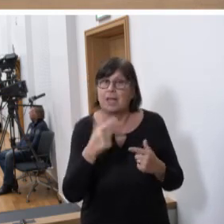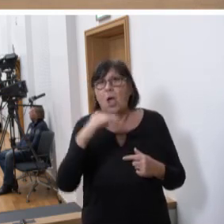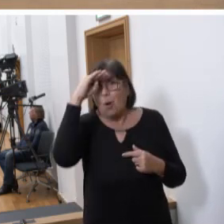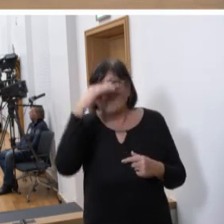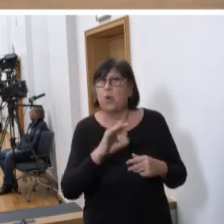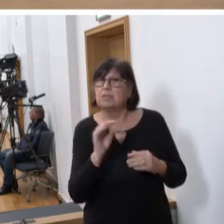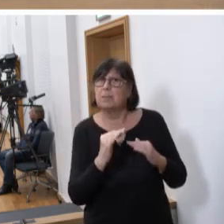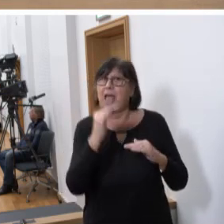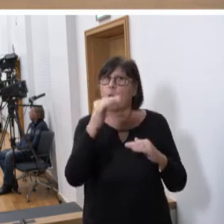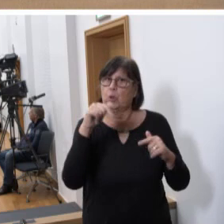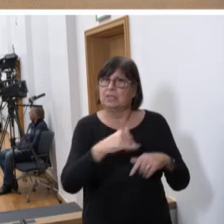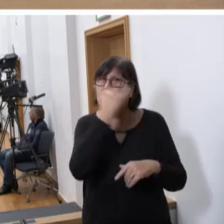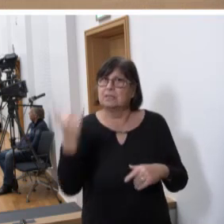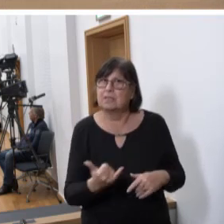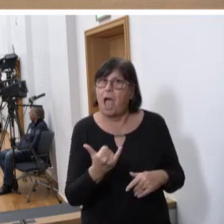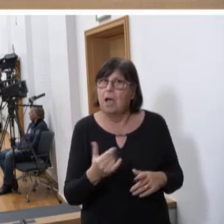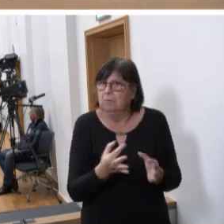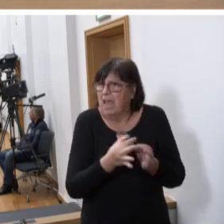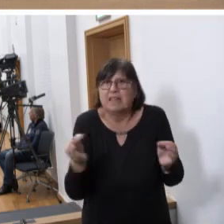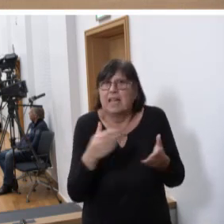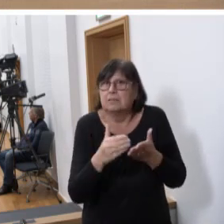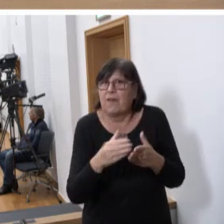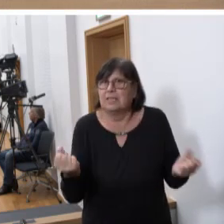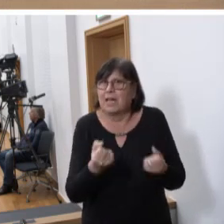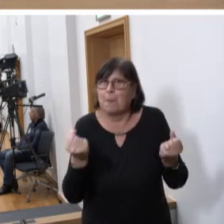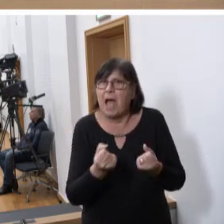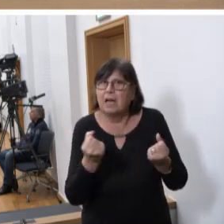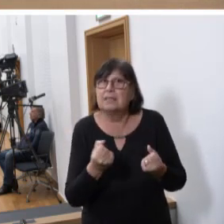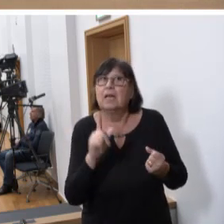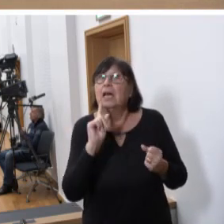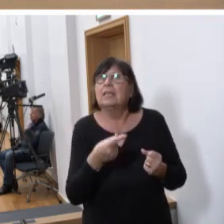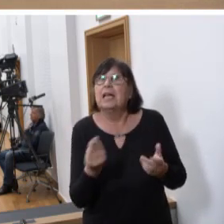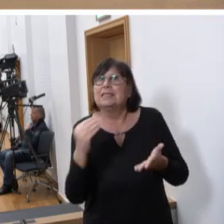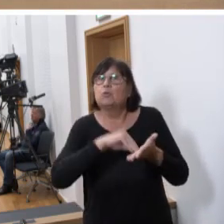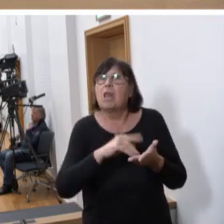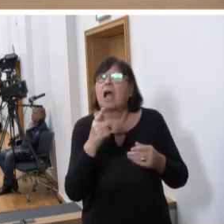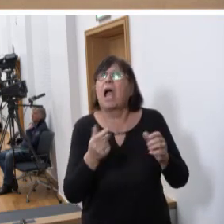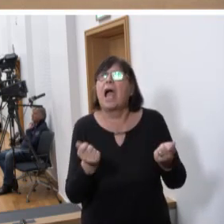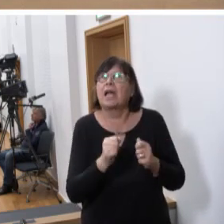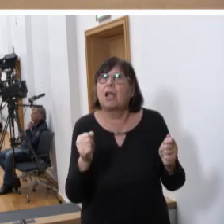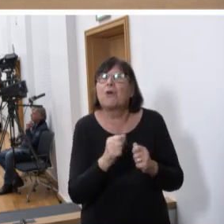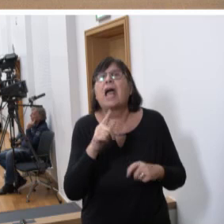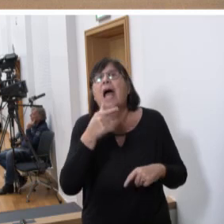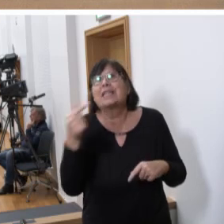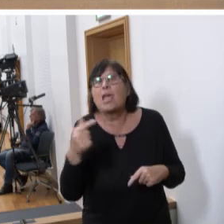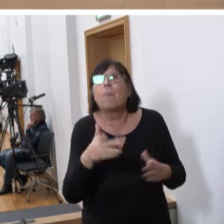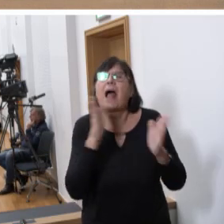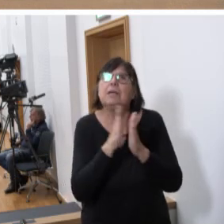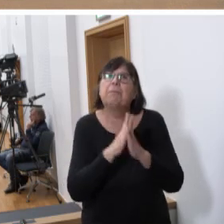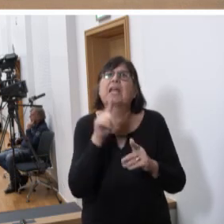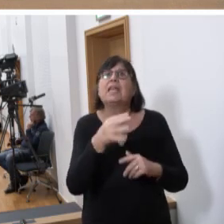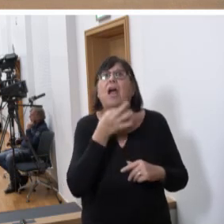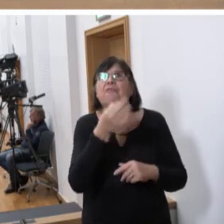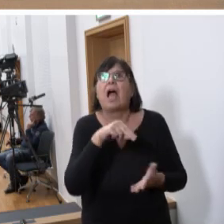sind die Erhöhungen in diesem Jahr? Es hat sich nichts fortgesetzt. Die Gitterzulage ist eingefroren. Sie wurde dieses Mal im neuen Haushalt nicht erhöht. Theobald, stellen Sie bitte Ihre